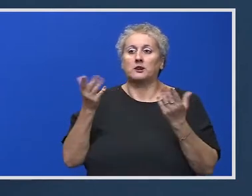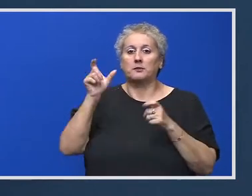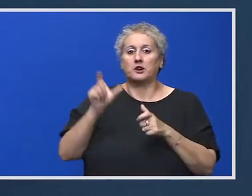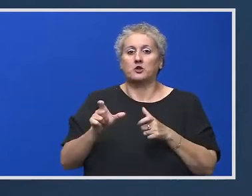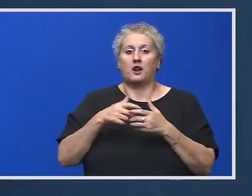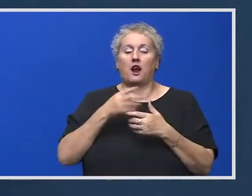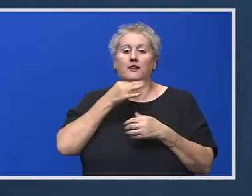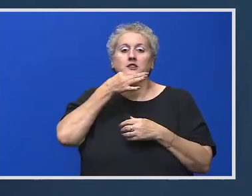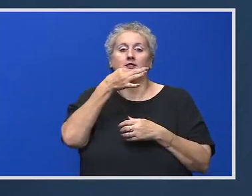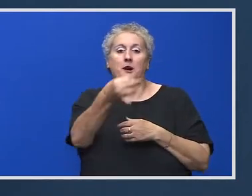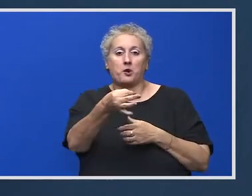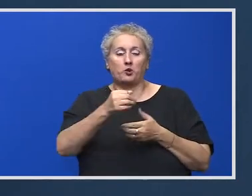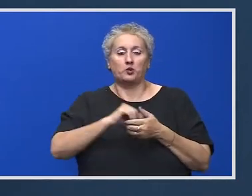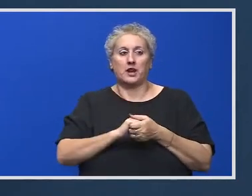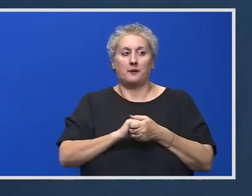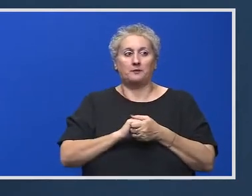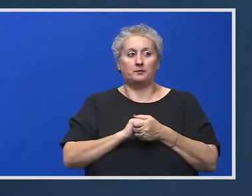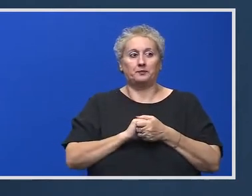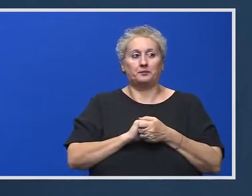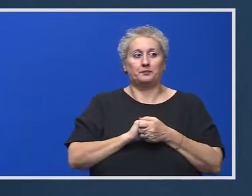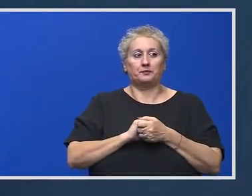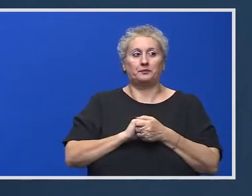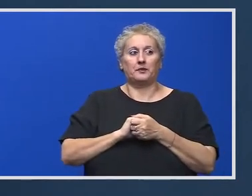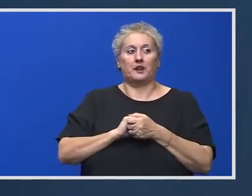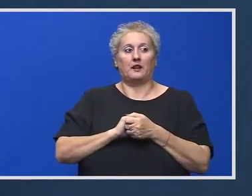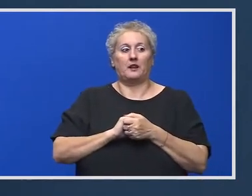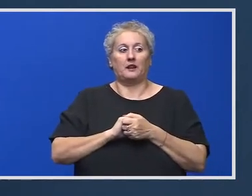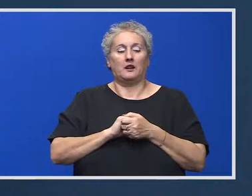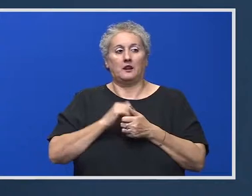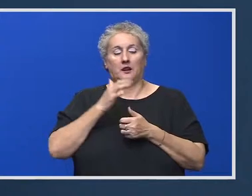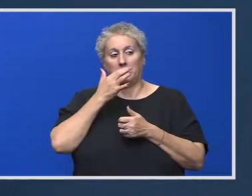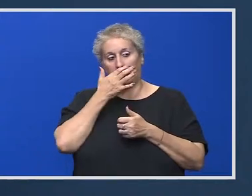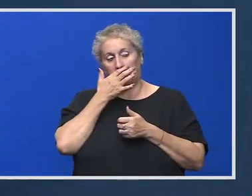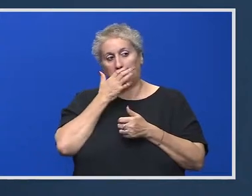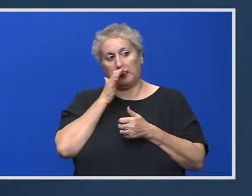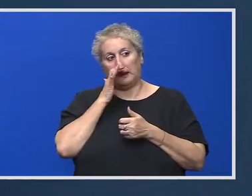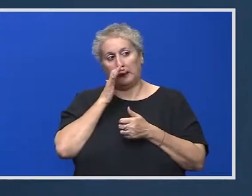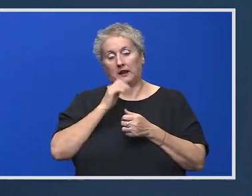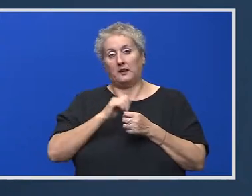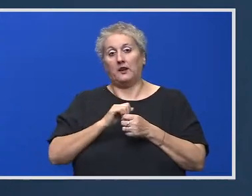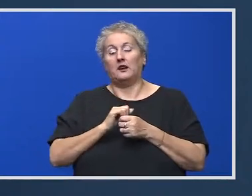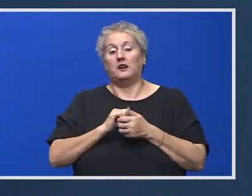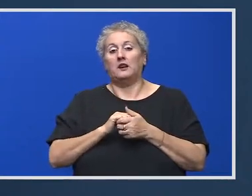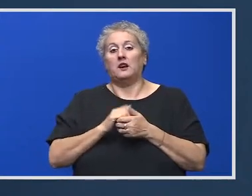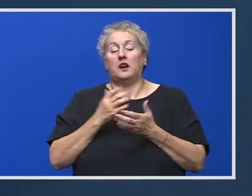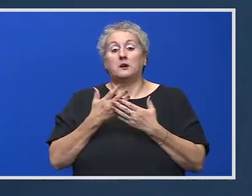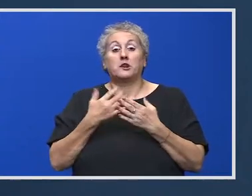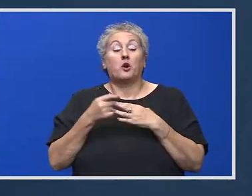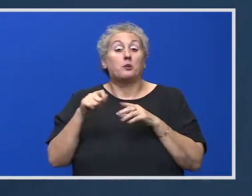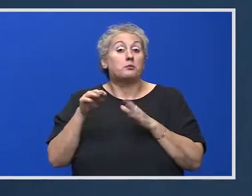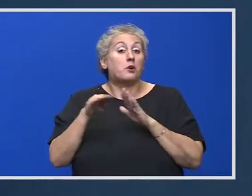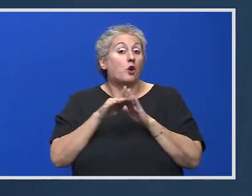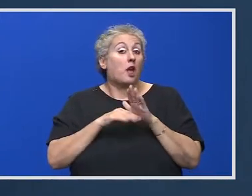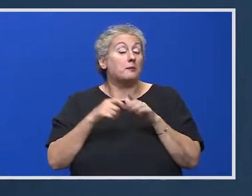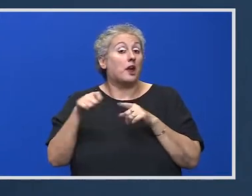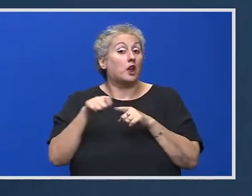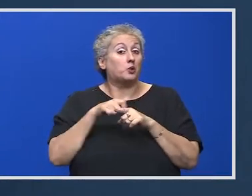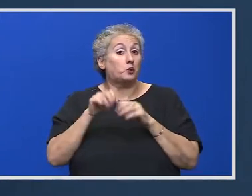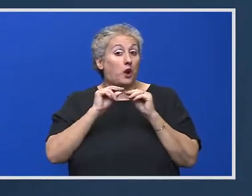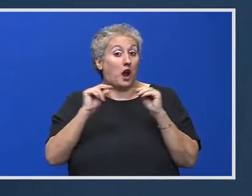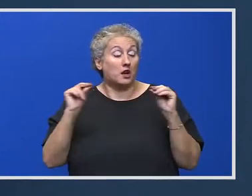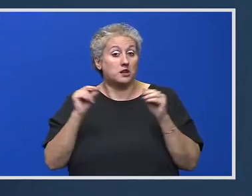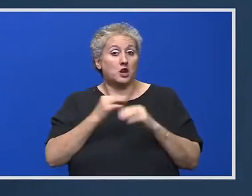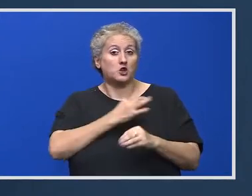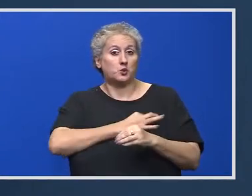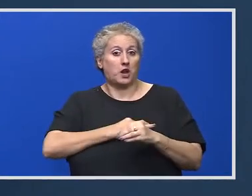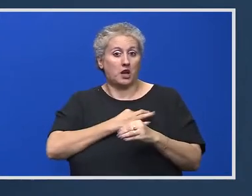se vor pronunța. Bună ziua, Doria Necula, de la Agenția de Presă cu Inici România. Domnule Ministru, cum va bloca Ministerul Educației exosul de tineri